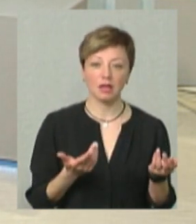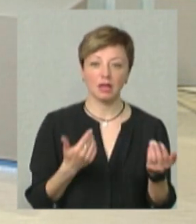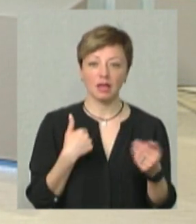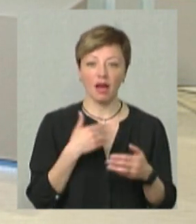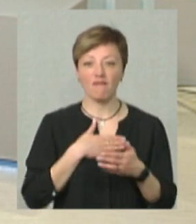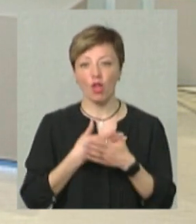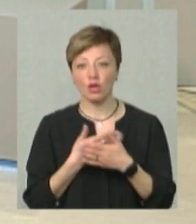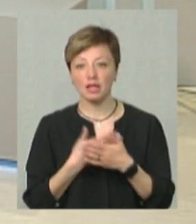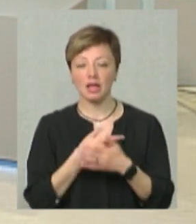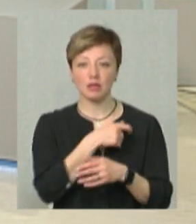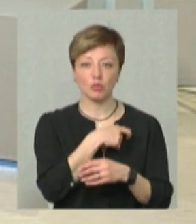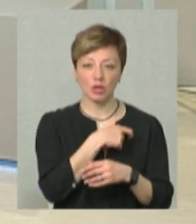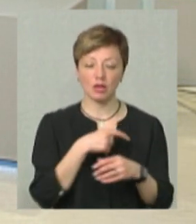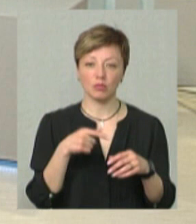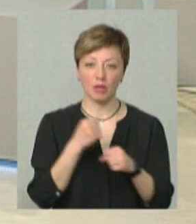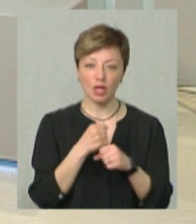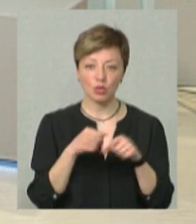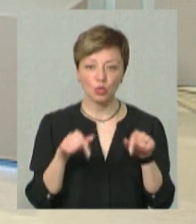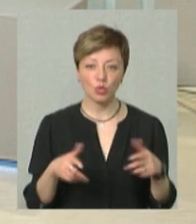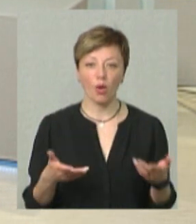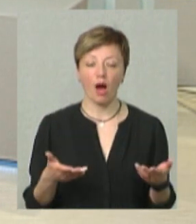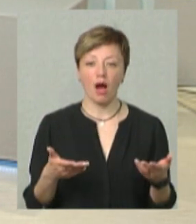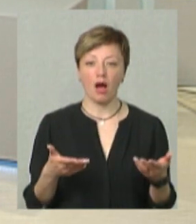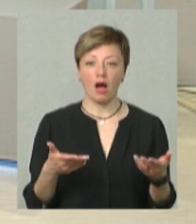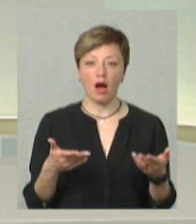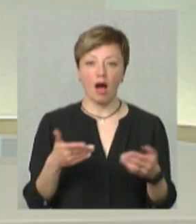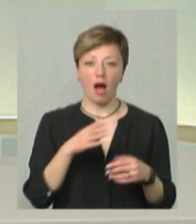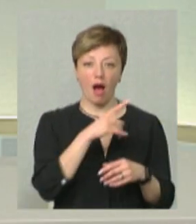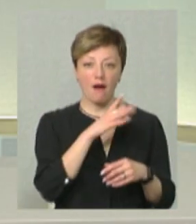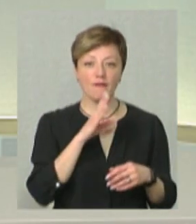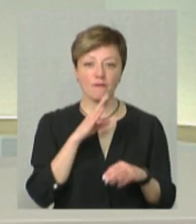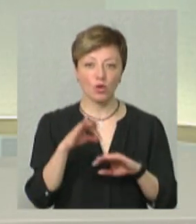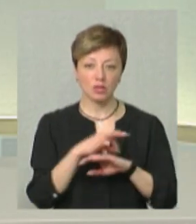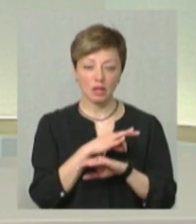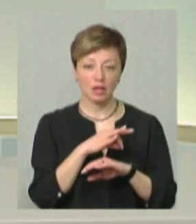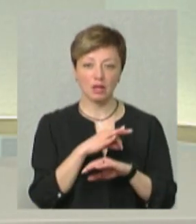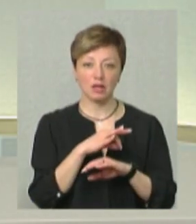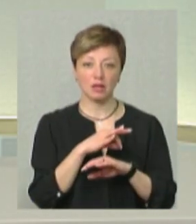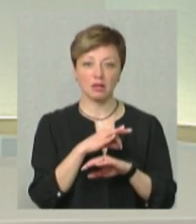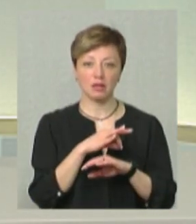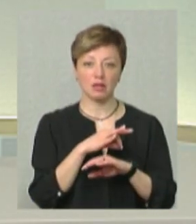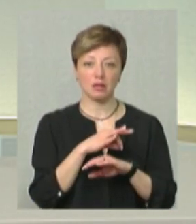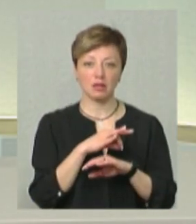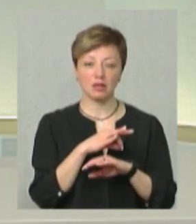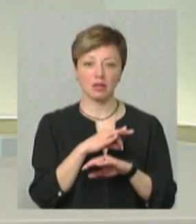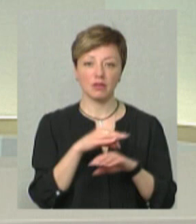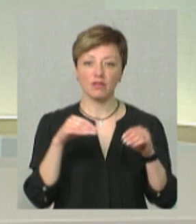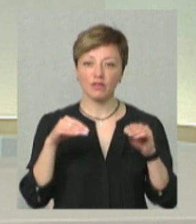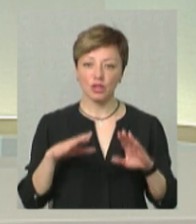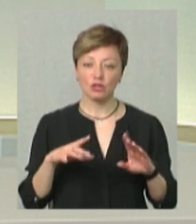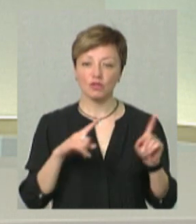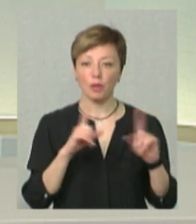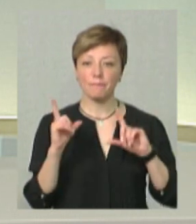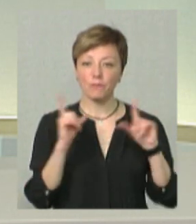я, ну, волонтер, от, ну, депутат, я тут, там, працюю. Тобто, вона там, ми, ну, коли приїхали, ми вирішили, там, що,